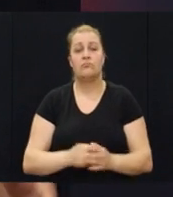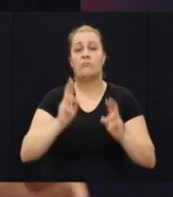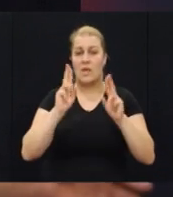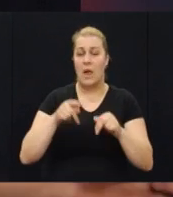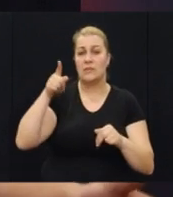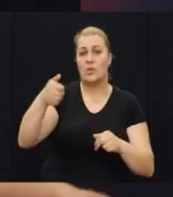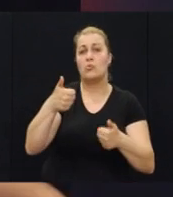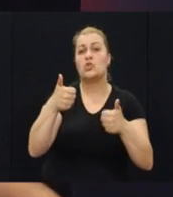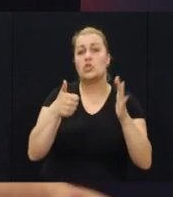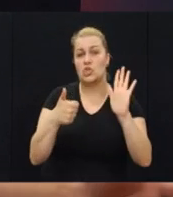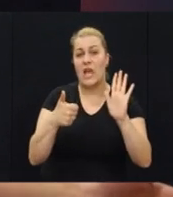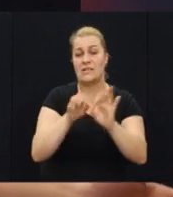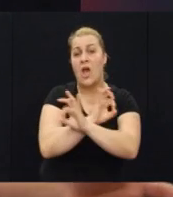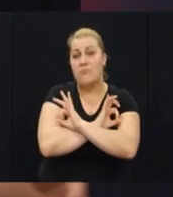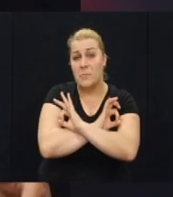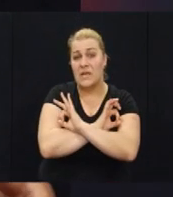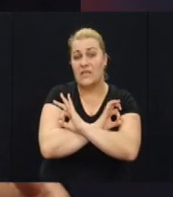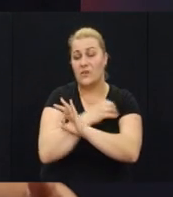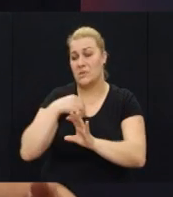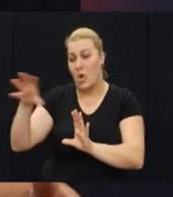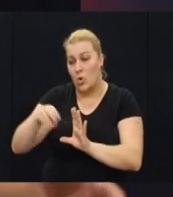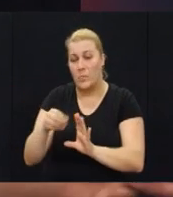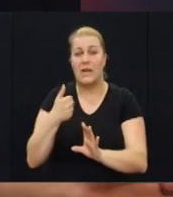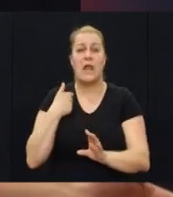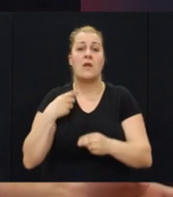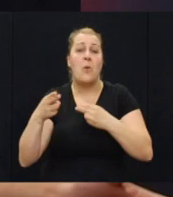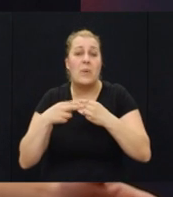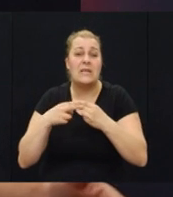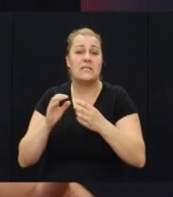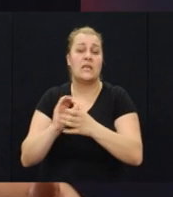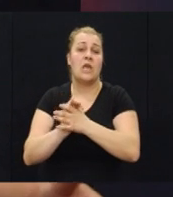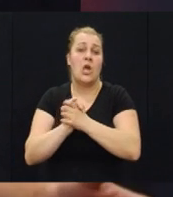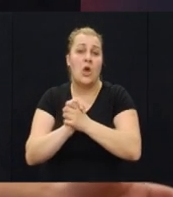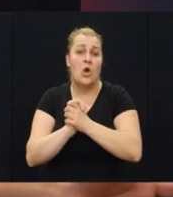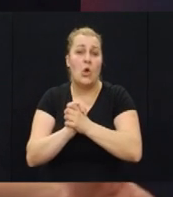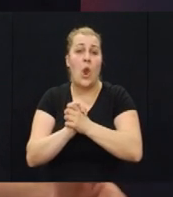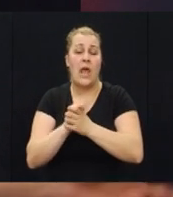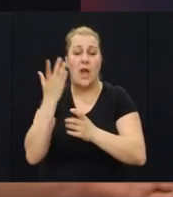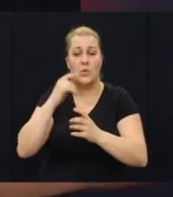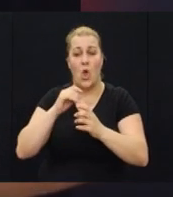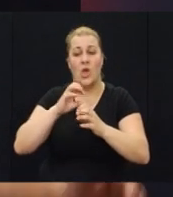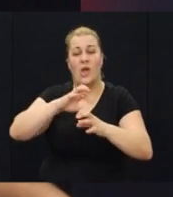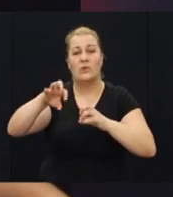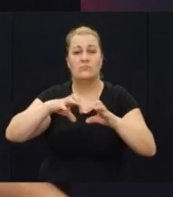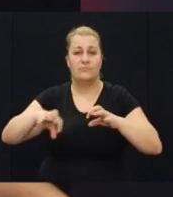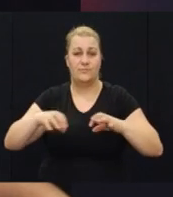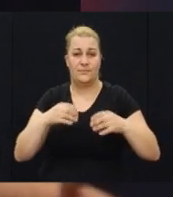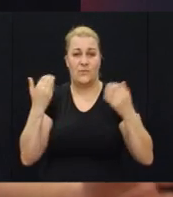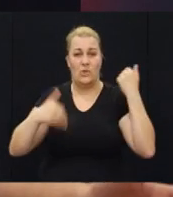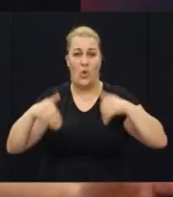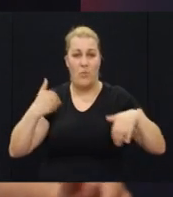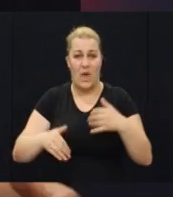Imali smo tamo šest mrtvih koji smo kupili, jedan naš bliski kolega je bio u komadima i tako.